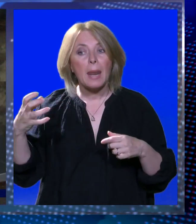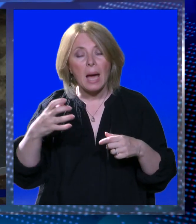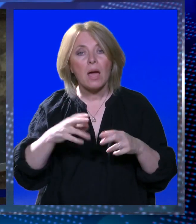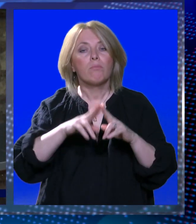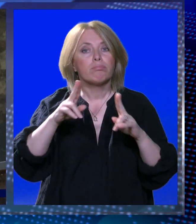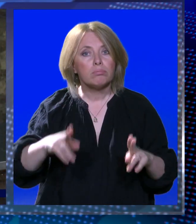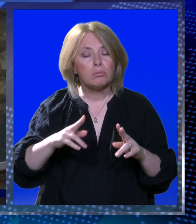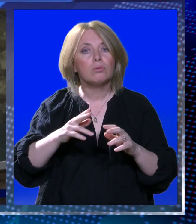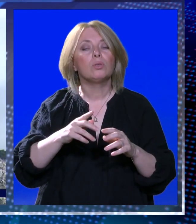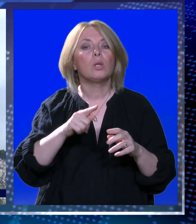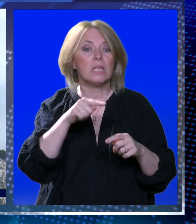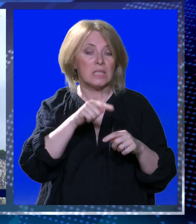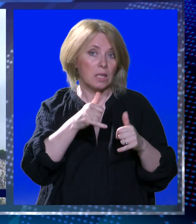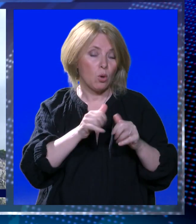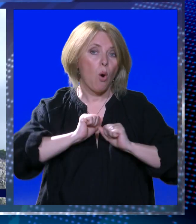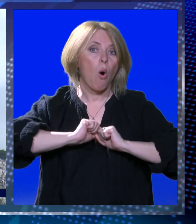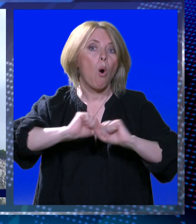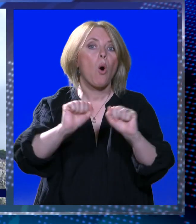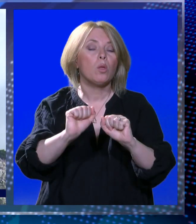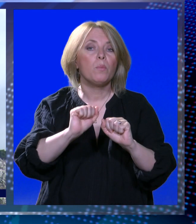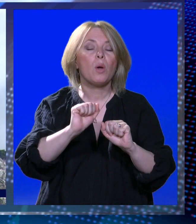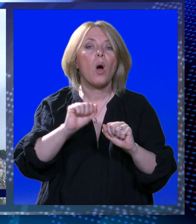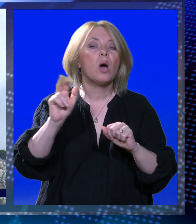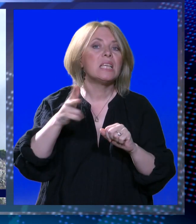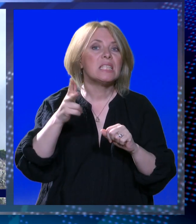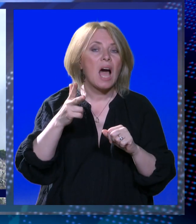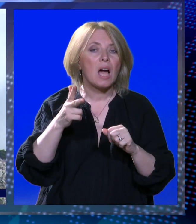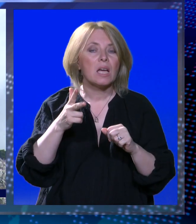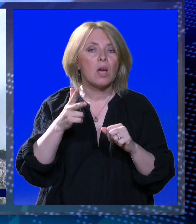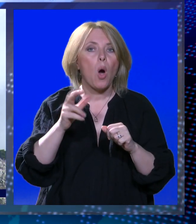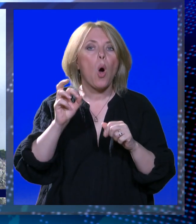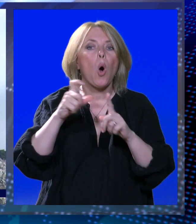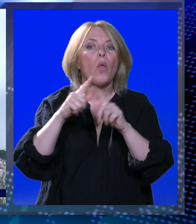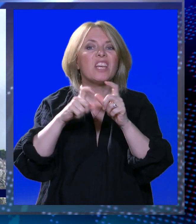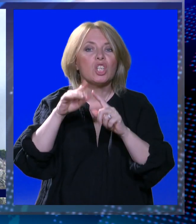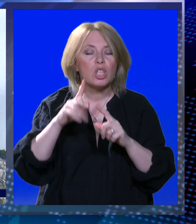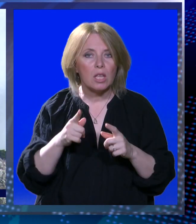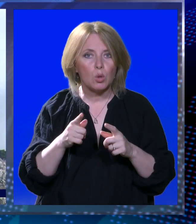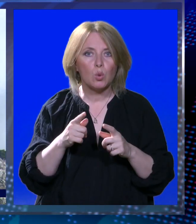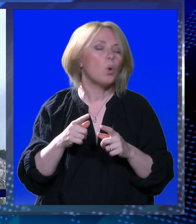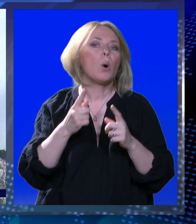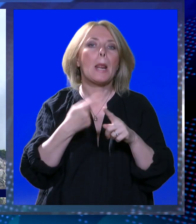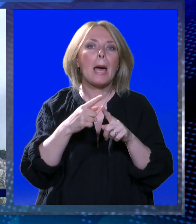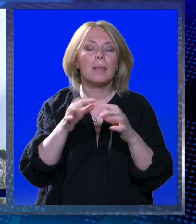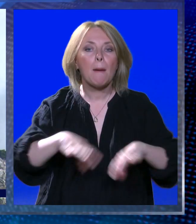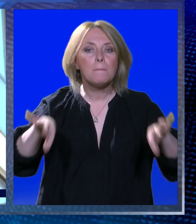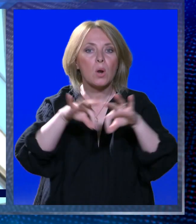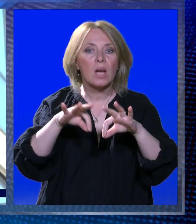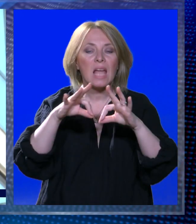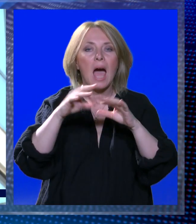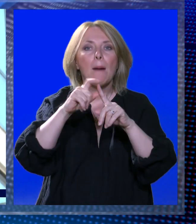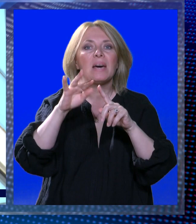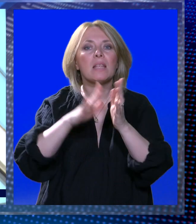zahtjevi investitora Razvoj Golf, koji je, pocijetimo, od Republike Hrvatske potraživao ogromnu odštetu zbog projekta apartmanizacije Srđa.